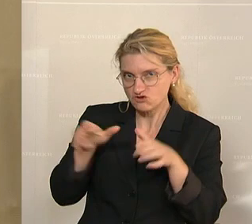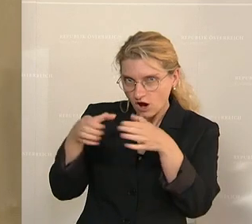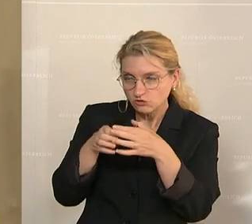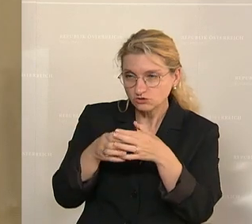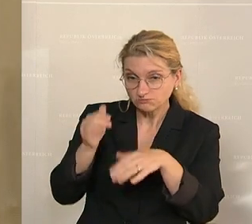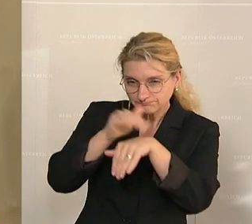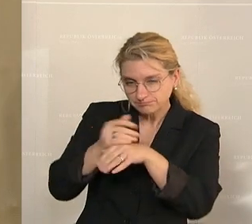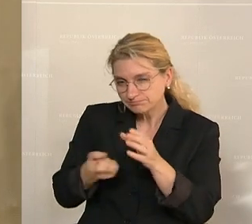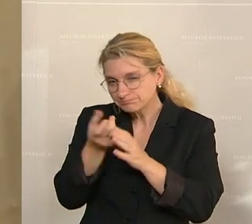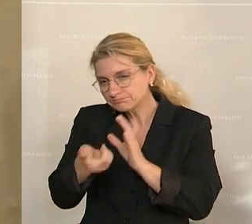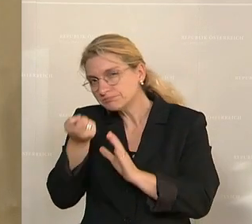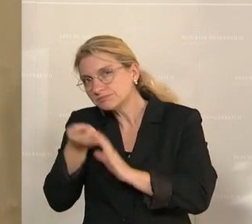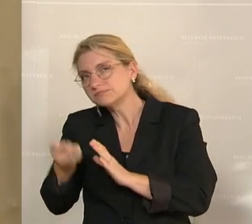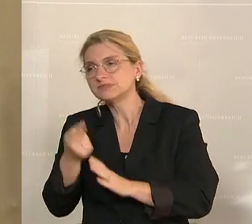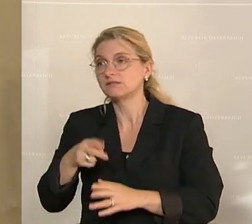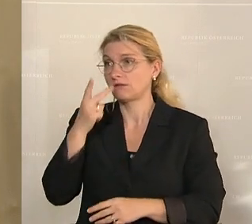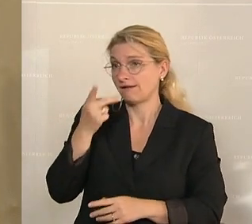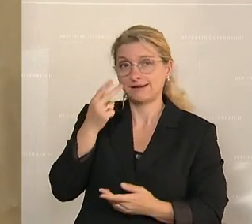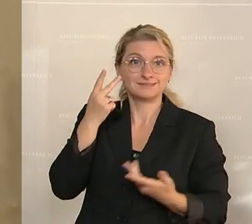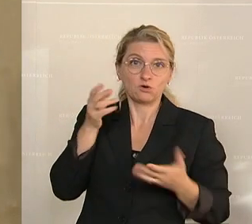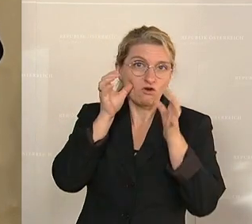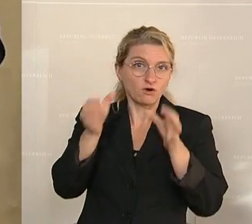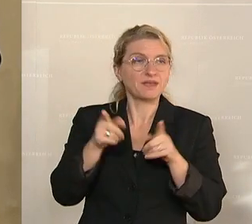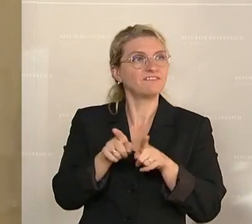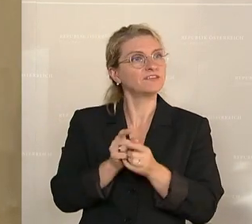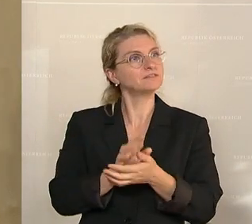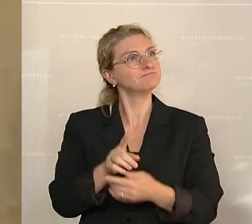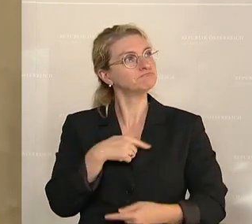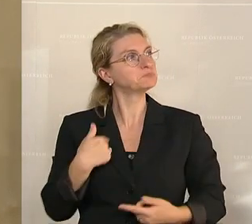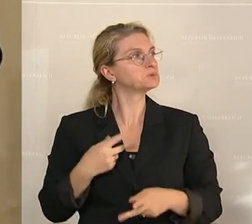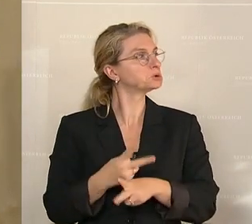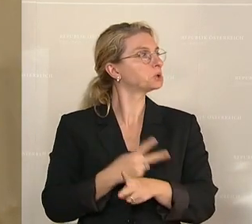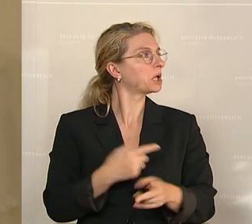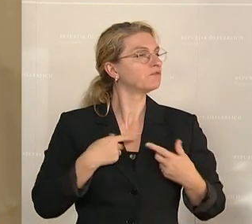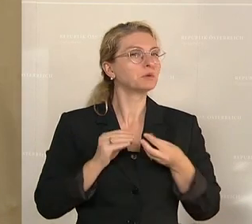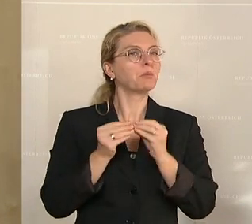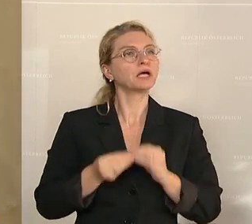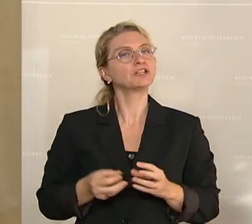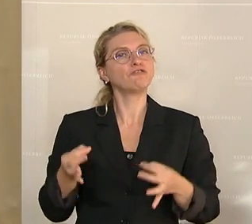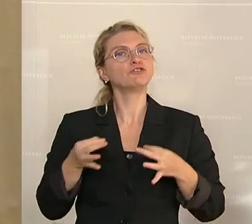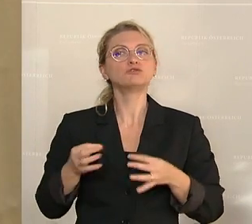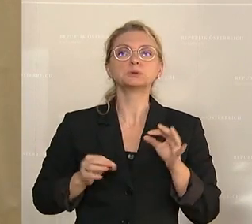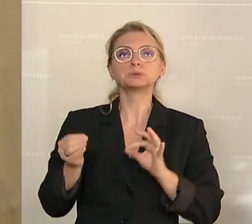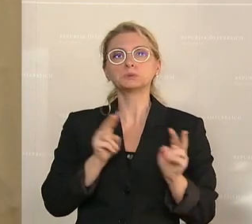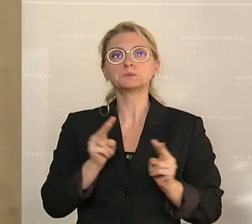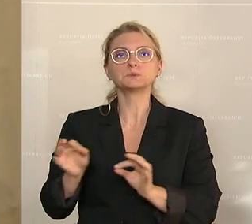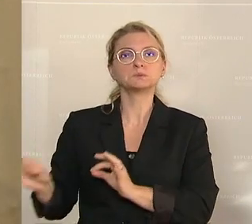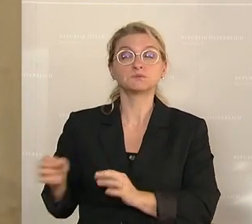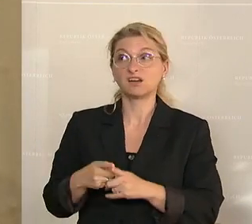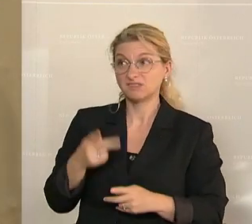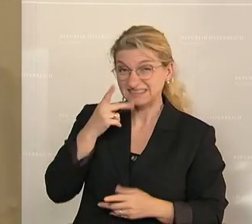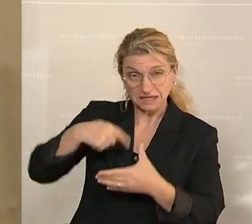sich die ÖVP einen tiefen Start zurecht gebastelt hat. Also wenn man das alles sieht, was sie gemacht haben, wie sie sich festgesetzt haben im Innenministerium, im